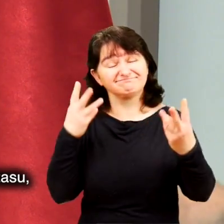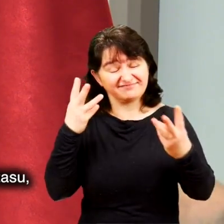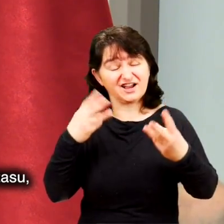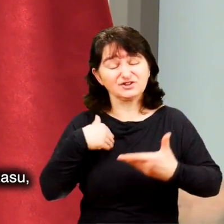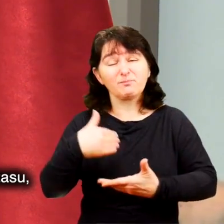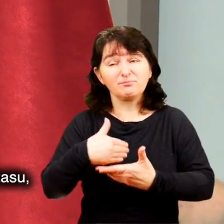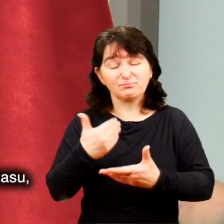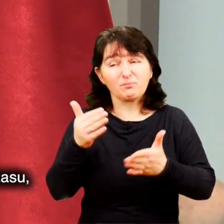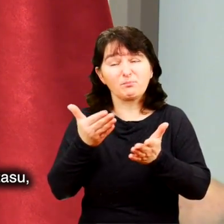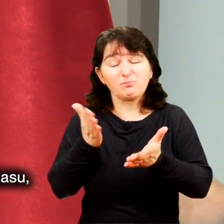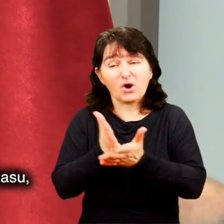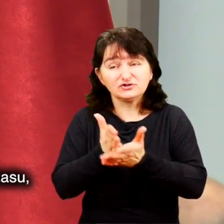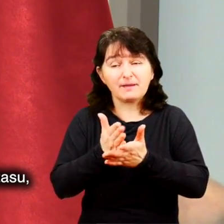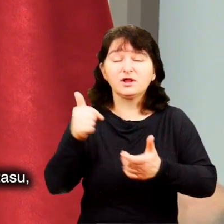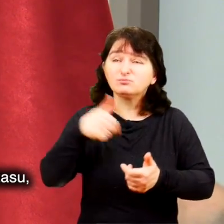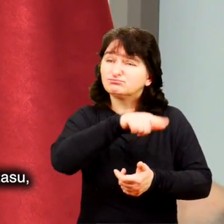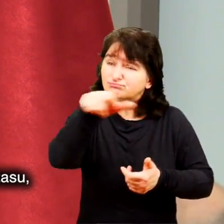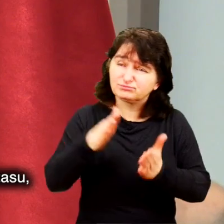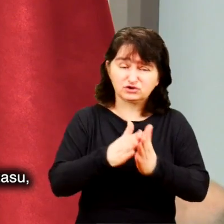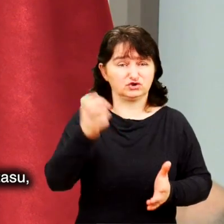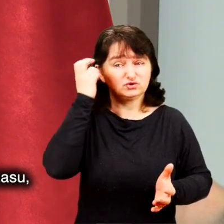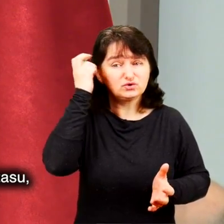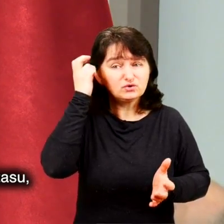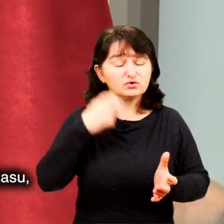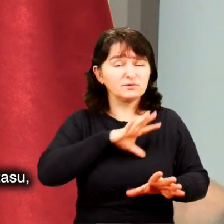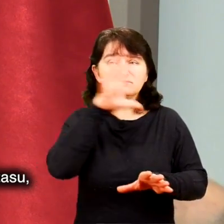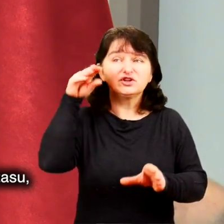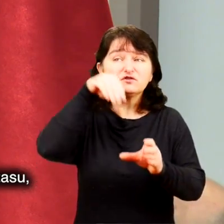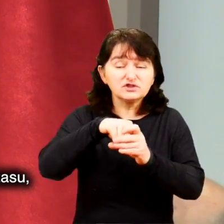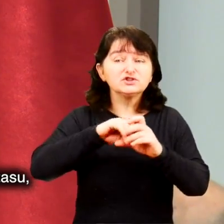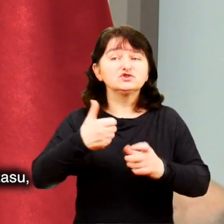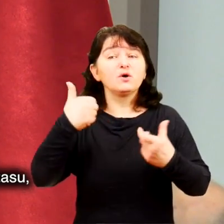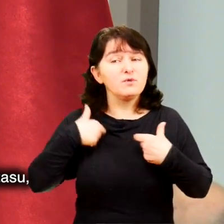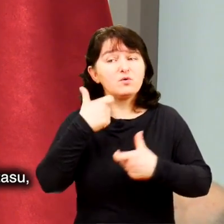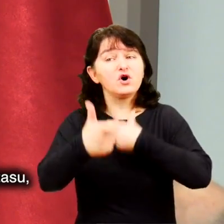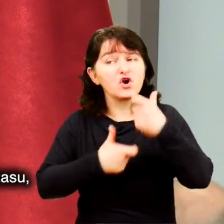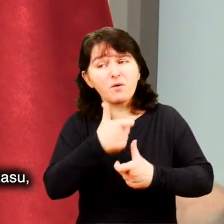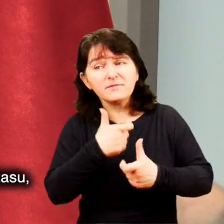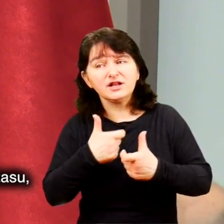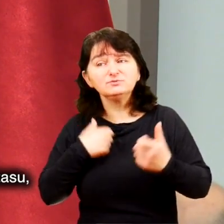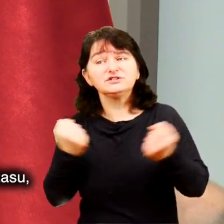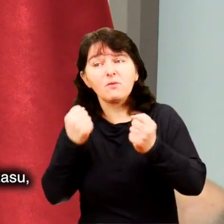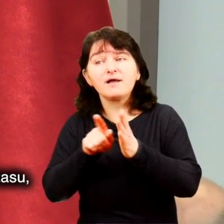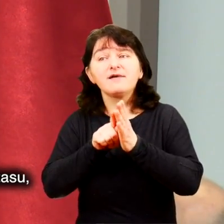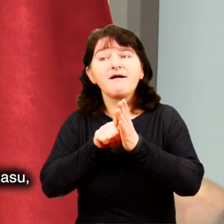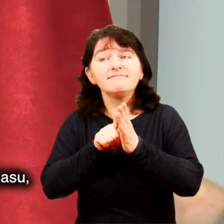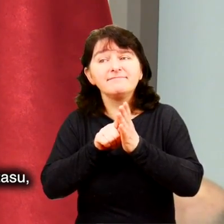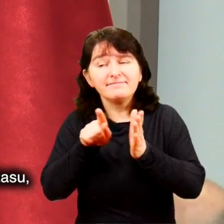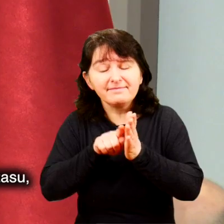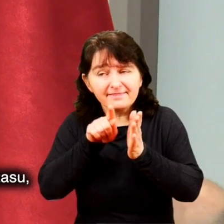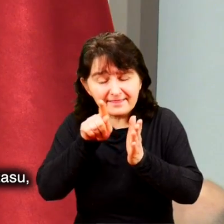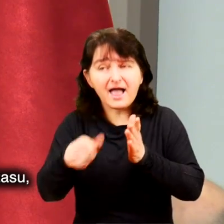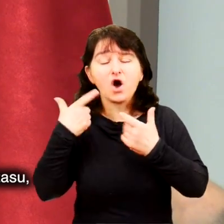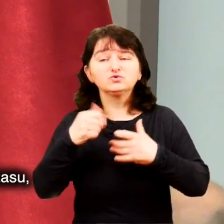pieniędzy niż czasu, ale że musi być to zrozumienie, że w tych wszystkich dotychczasowych działaniach, te